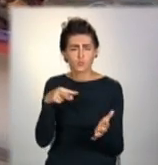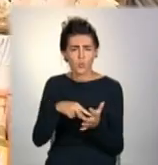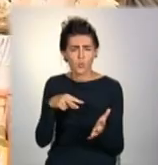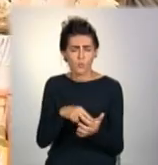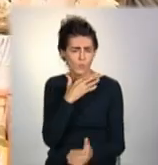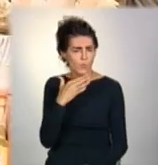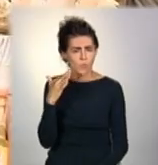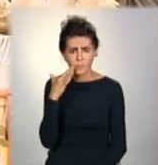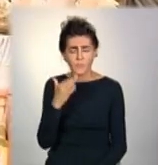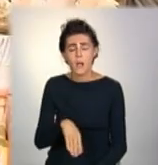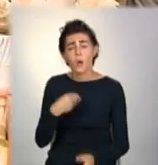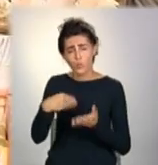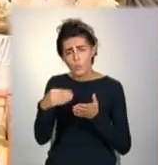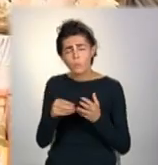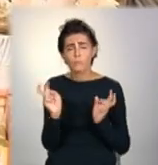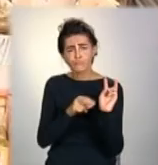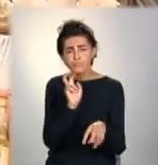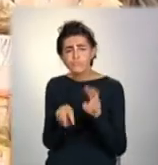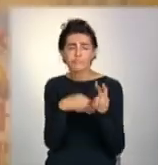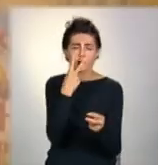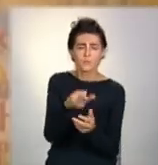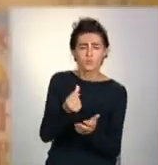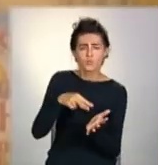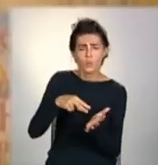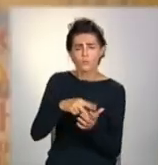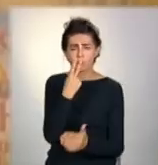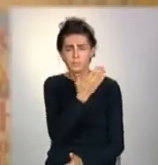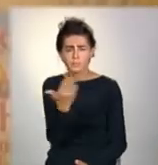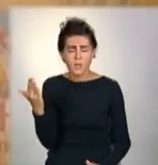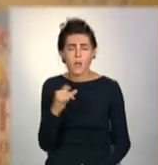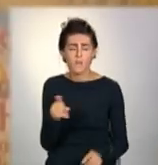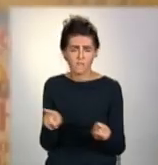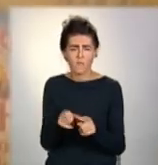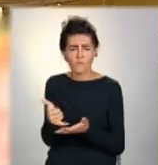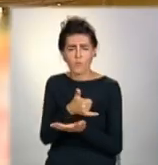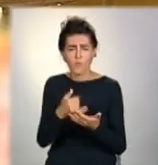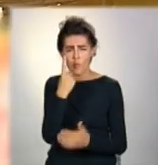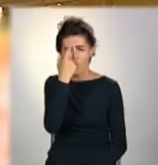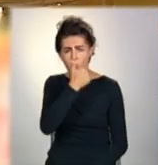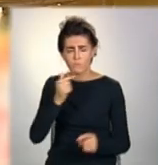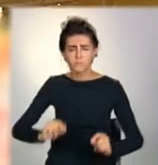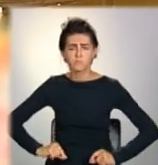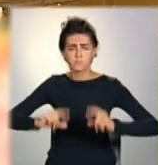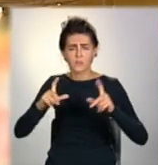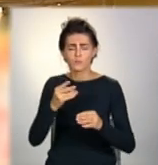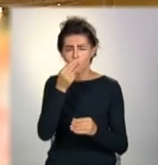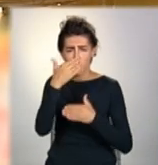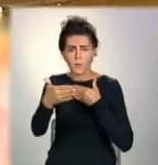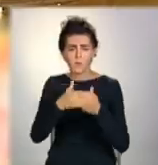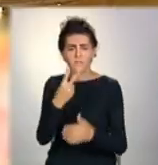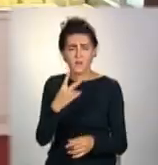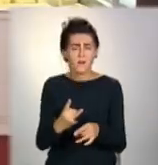Так. Покупці приходять, дивляться на цінник, жаліються і йдуть. Соняшникова олія за рік подорожчала ледь не вдвічі.